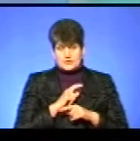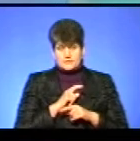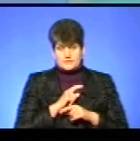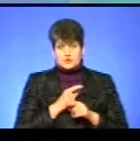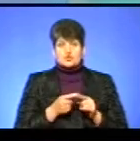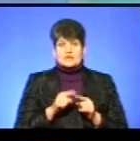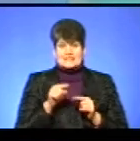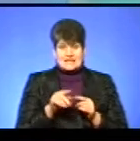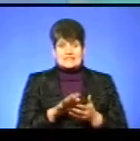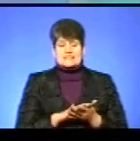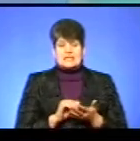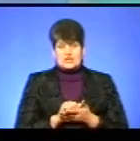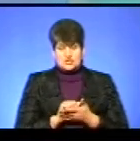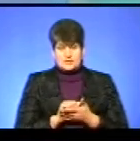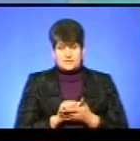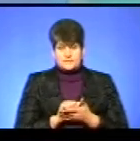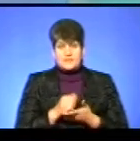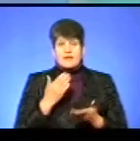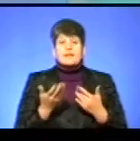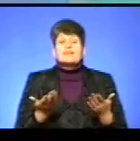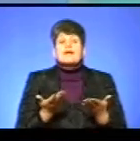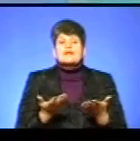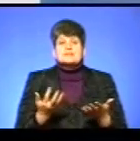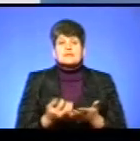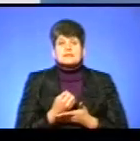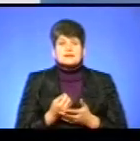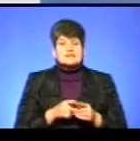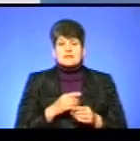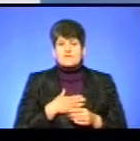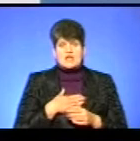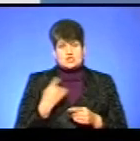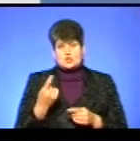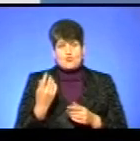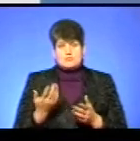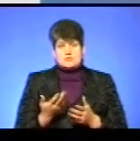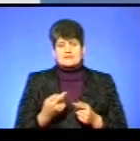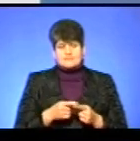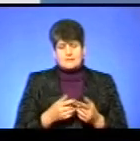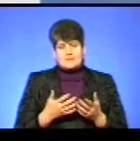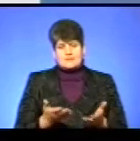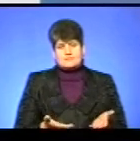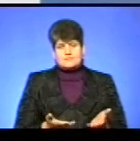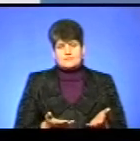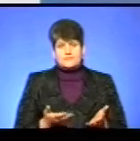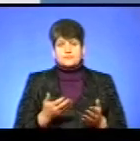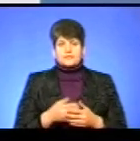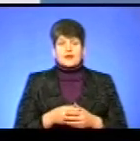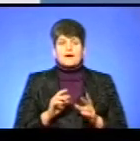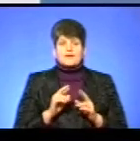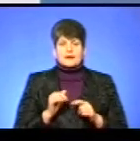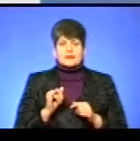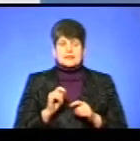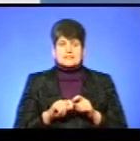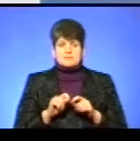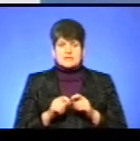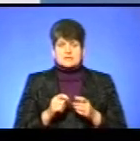що це знищення, але де знайти, що це не в нашій області, розумієте, то це ясно. А як інспекція оцінює шкоду